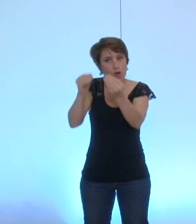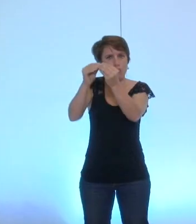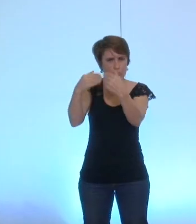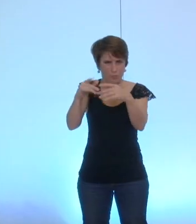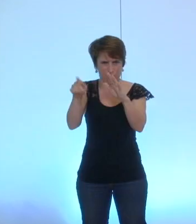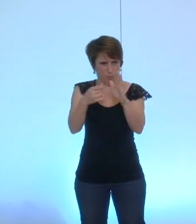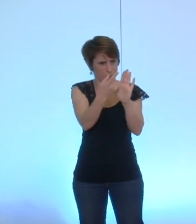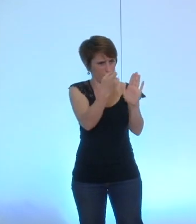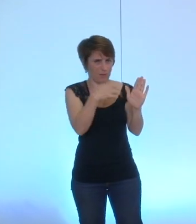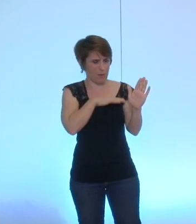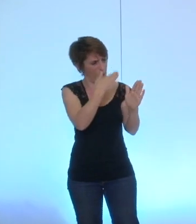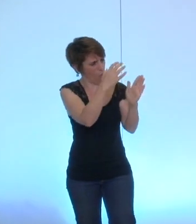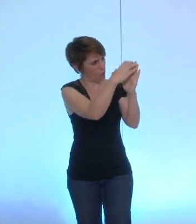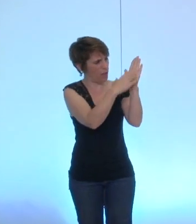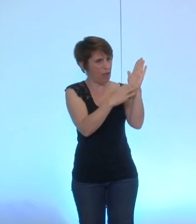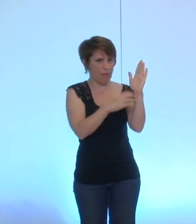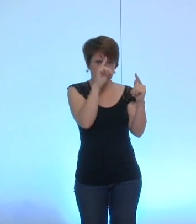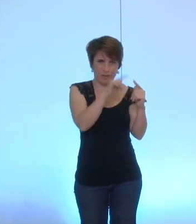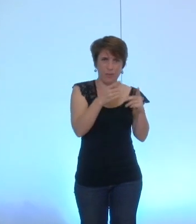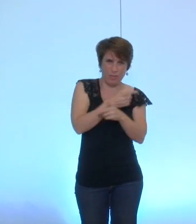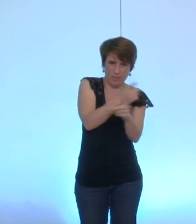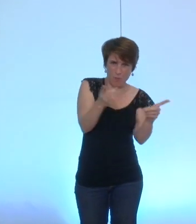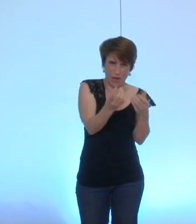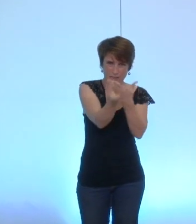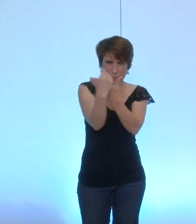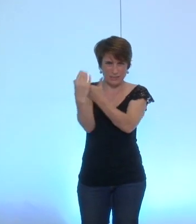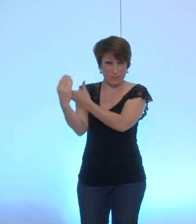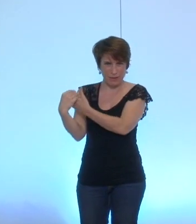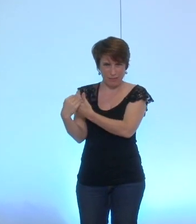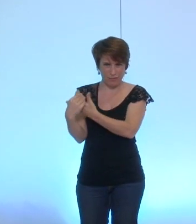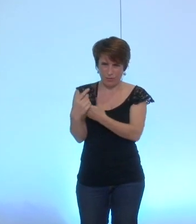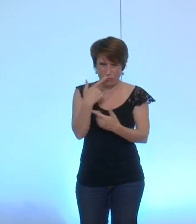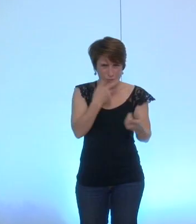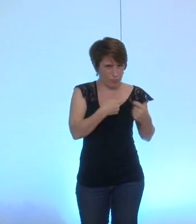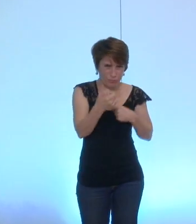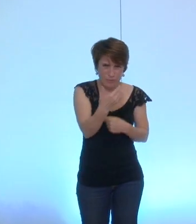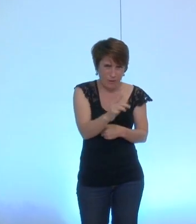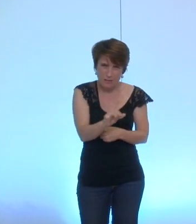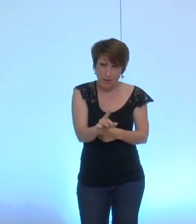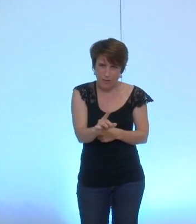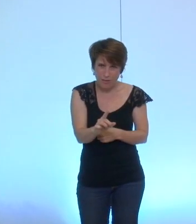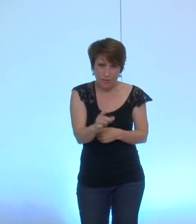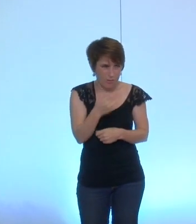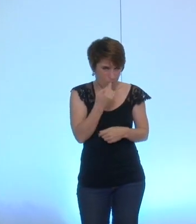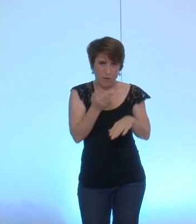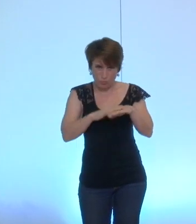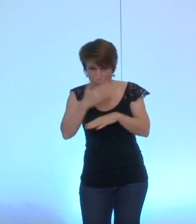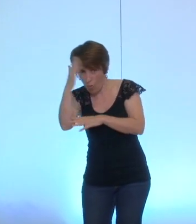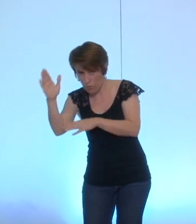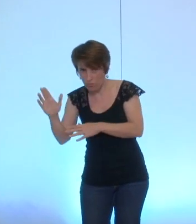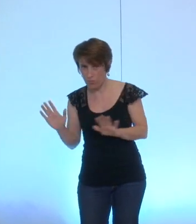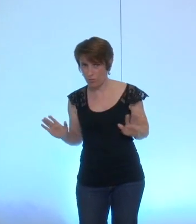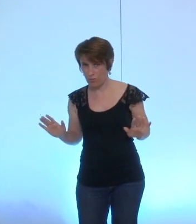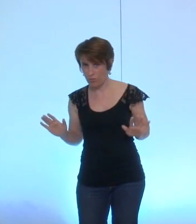qui seront ceux autour de la démocratie participative donc c'est pas ça qu'il s'agit j'imagine j'imagine qu'il s'agit d'autres choses